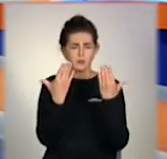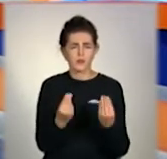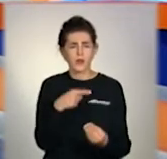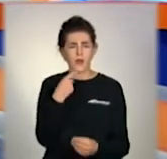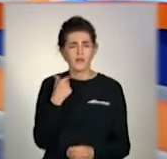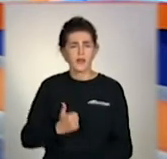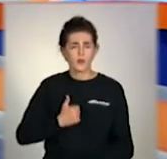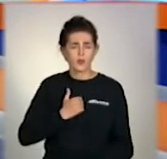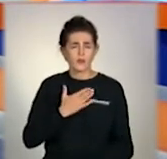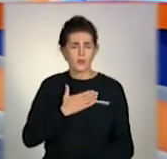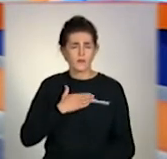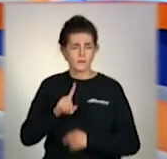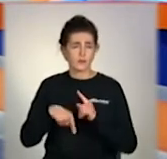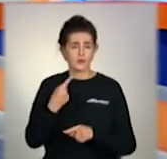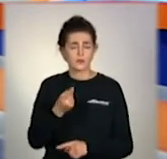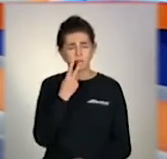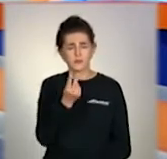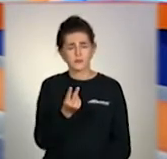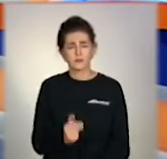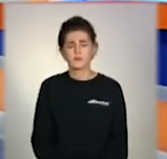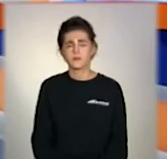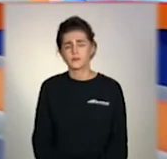герої нашого наступного сюжету.